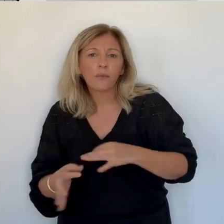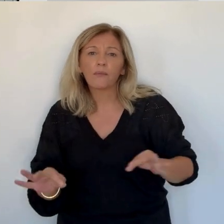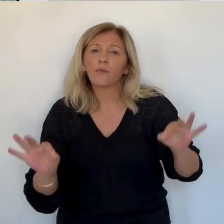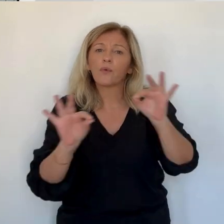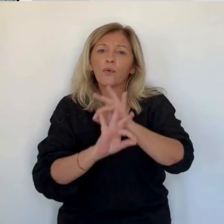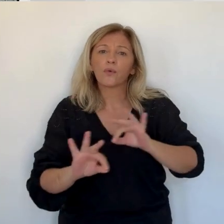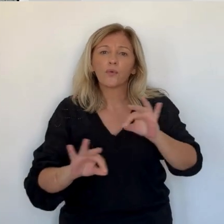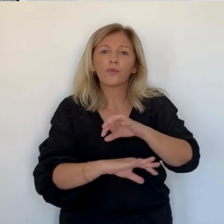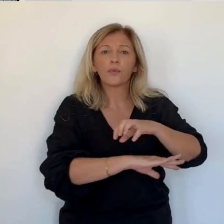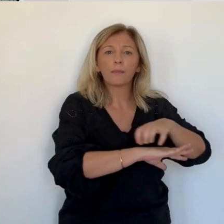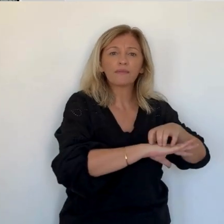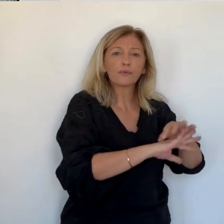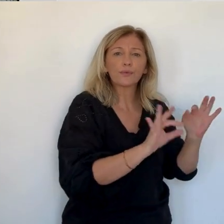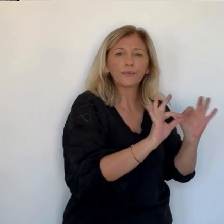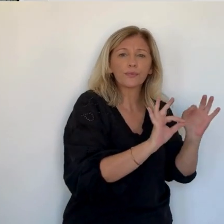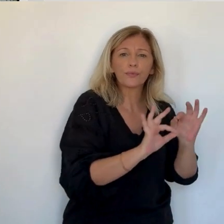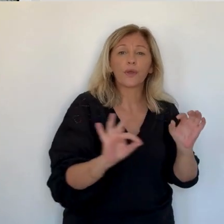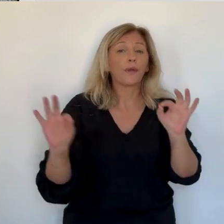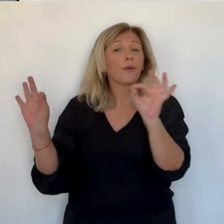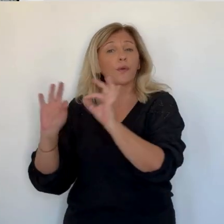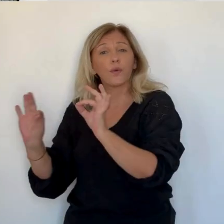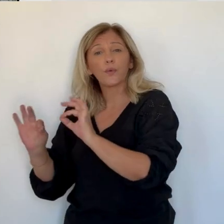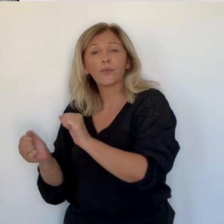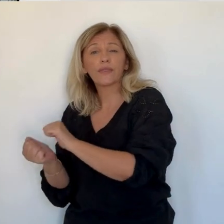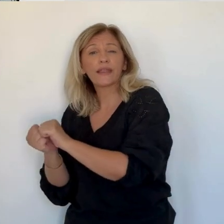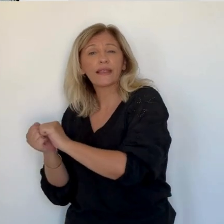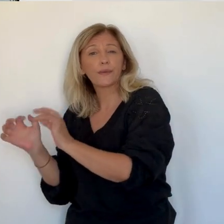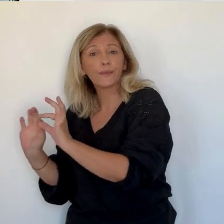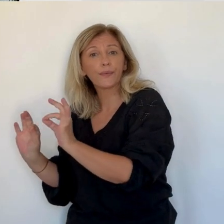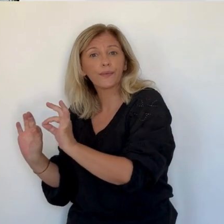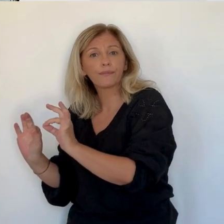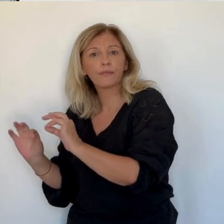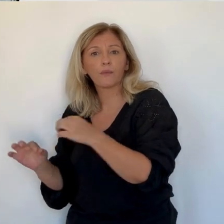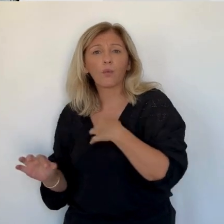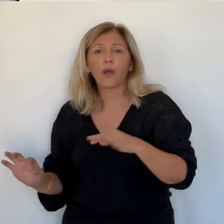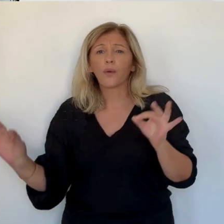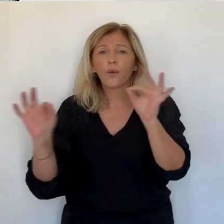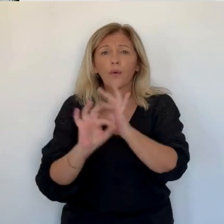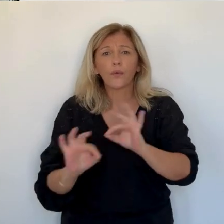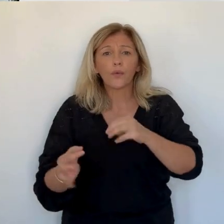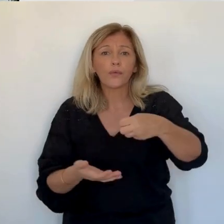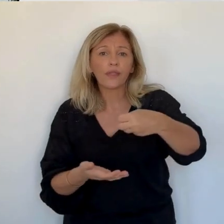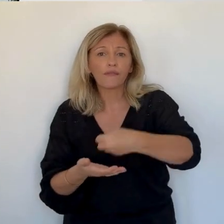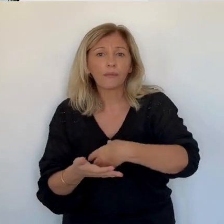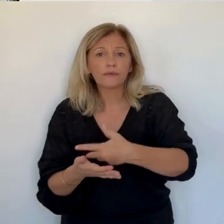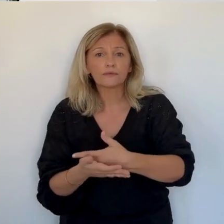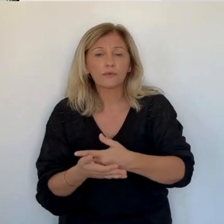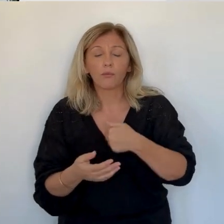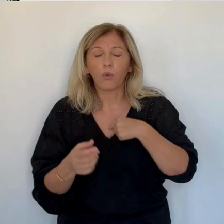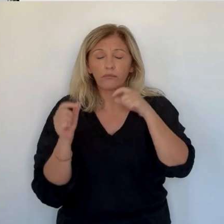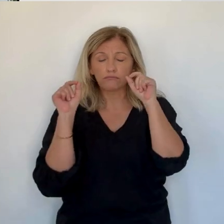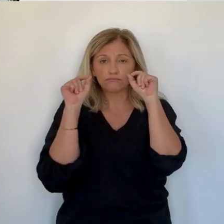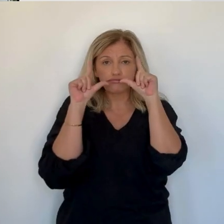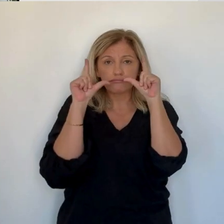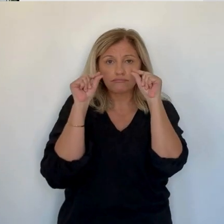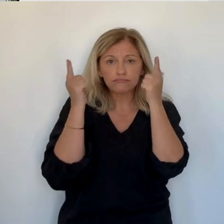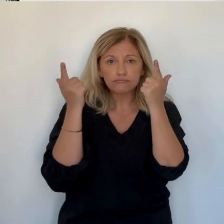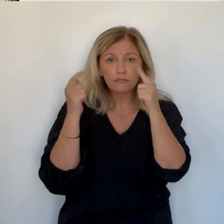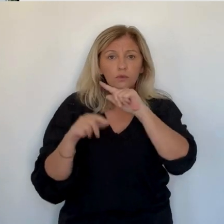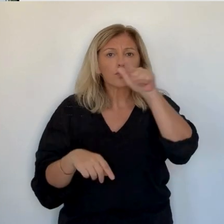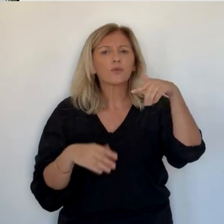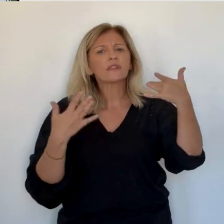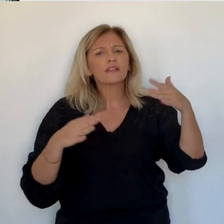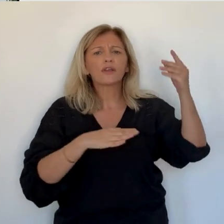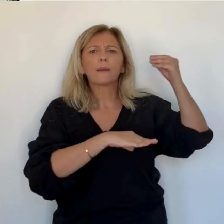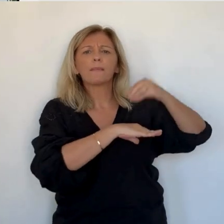reçu. Vous m'apprenez qu'on a un alerte rouge. Moi, j'ai aucune info, que ce soit de la préfecture, de la ligue. Je n'ai aucune